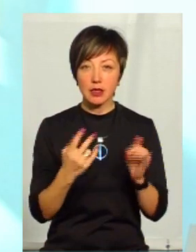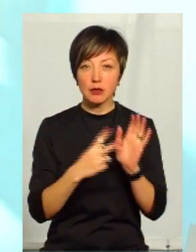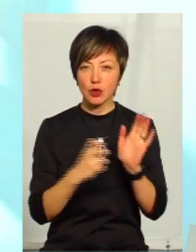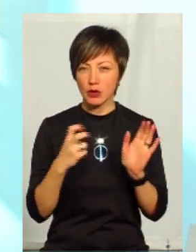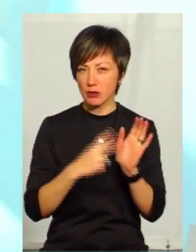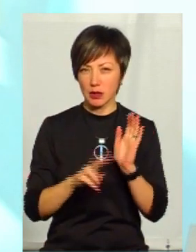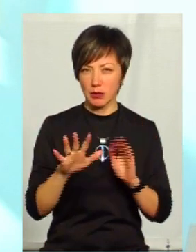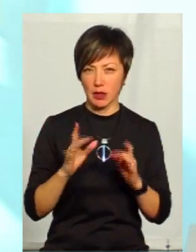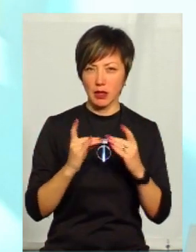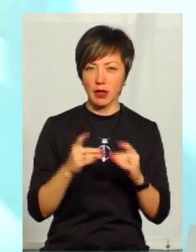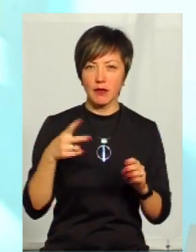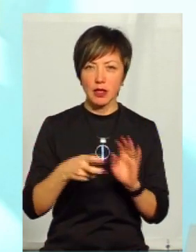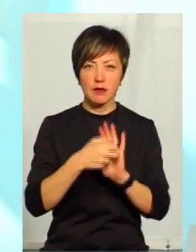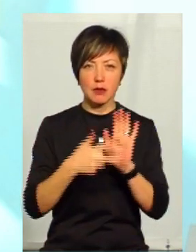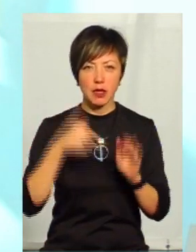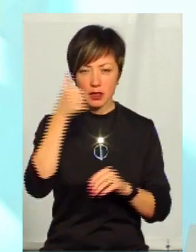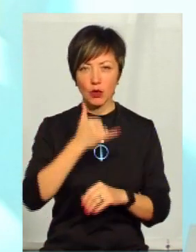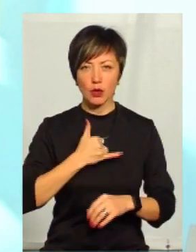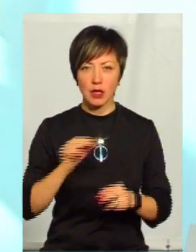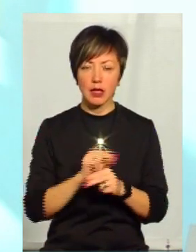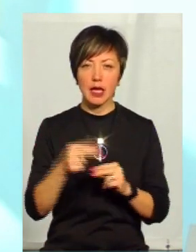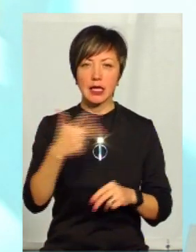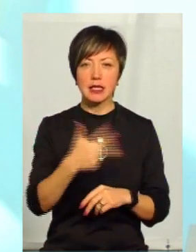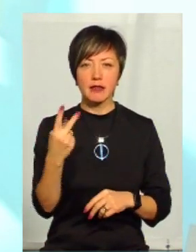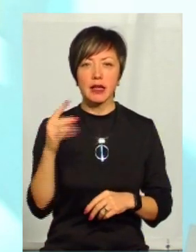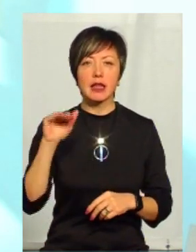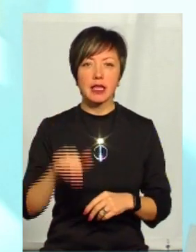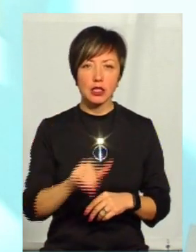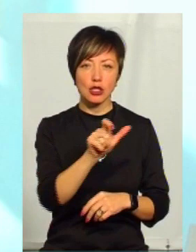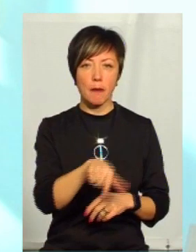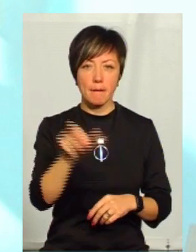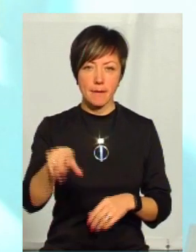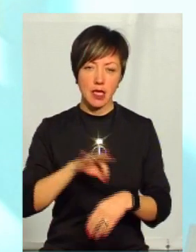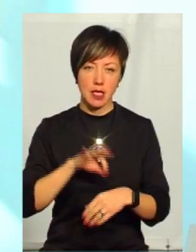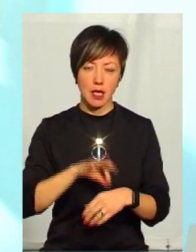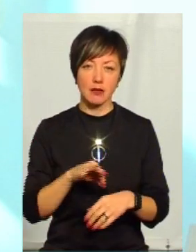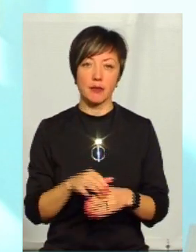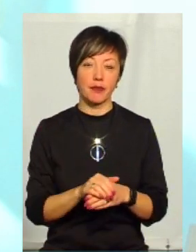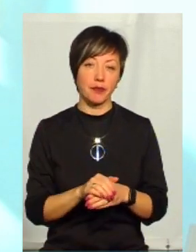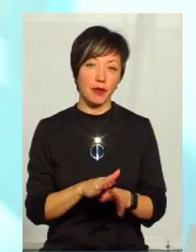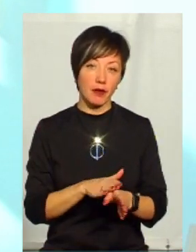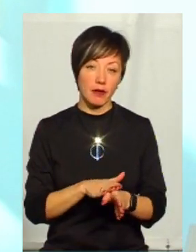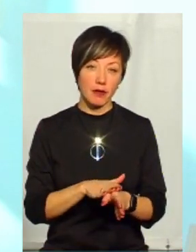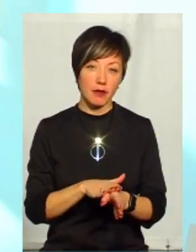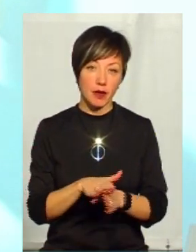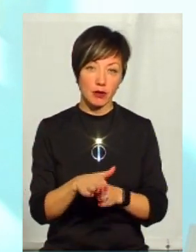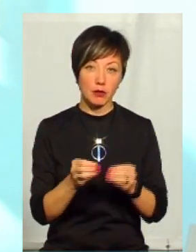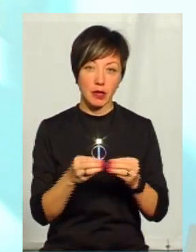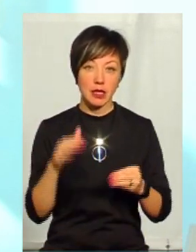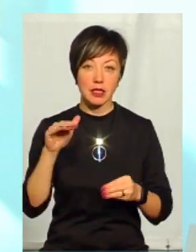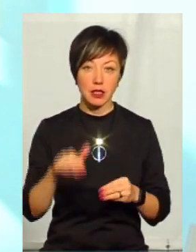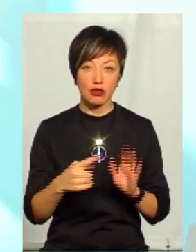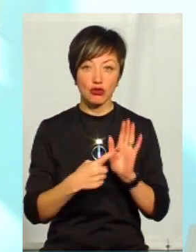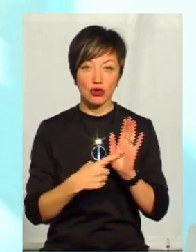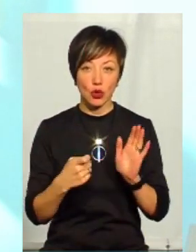2018 рік в нашій лікарні приліковано 32 тисячі пацієнтів. Виконано 15